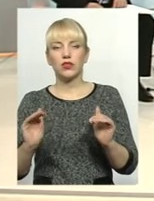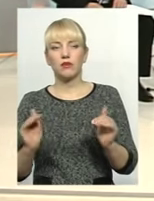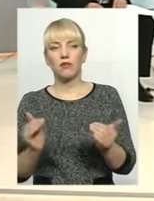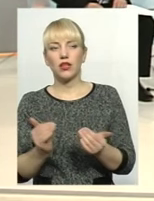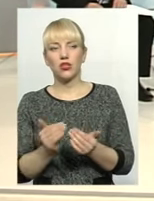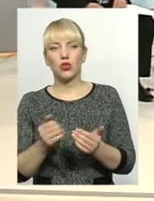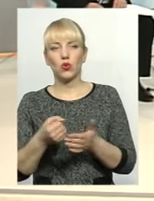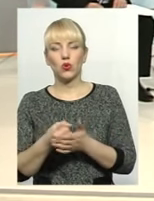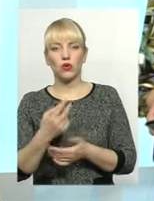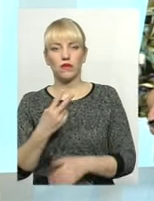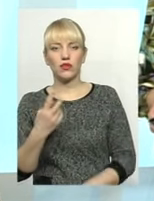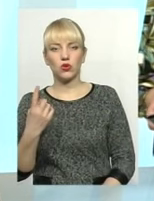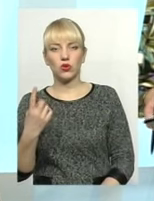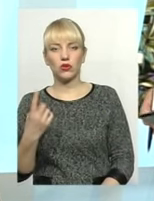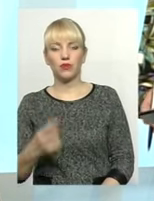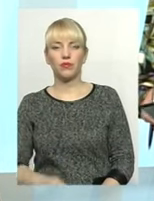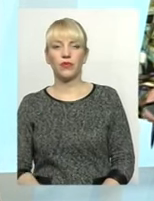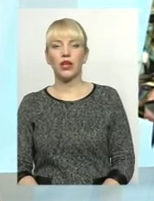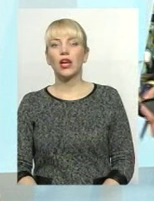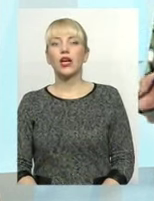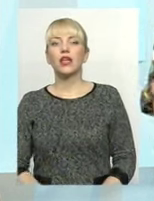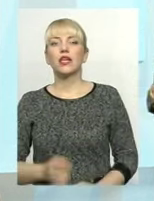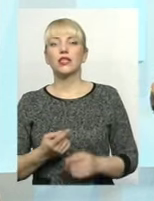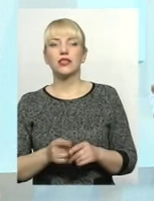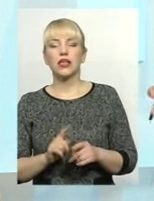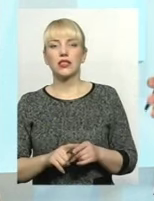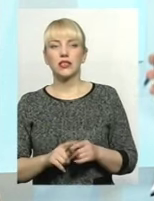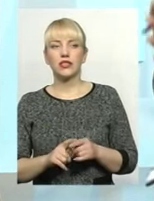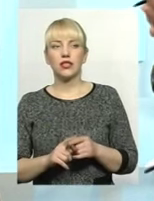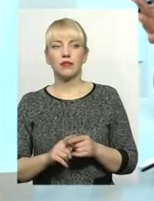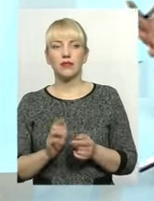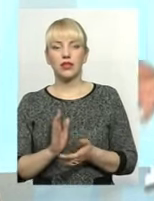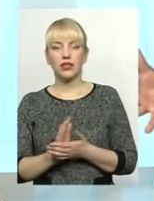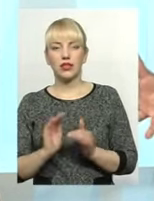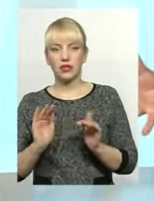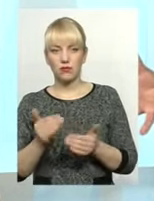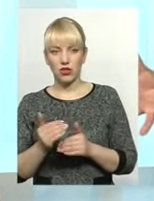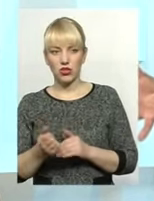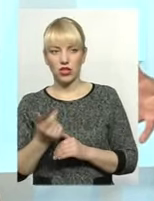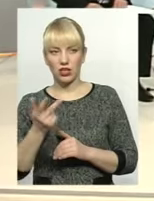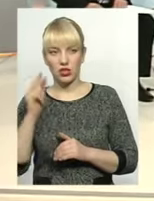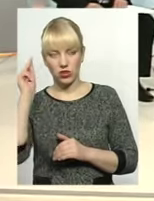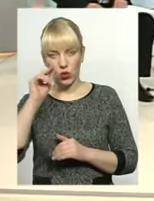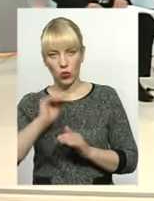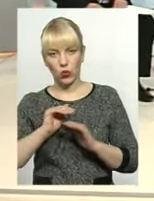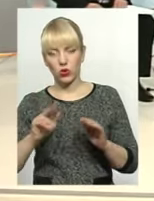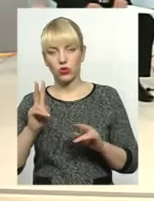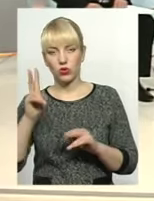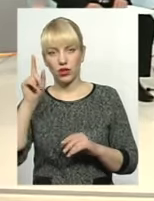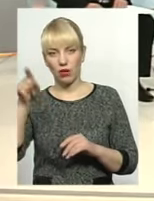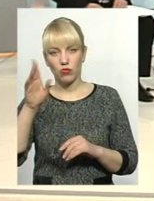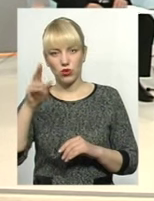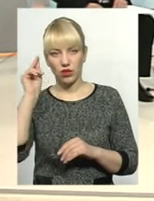21. За цим стоїть зменшення кількості учнів, які будуть там навчатися у цих закладах?